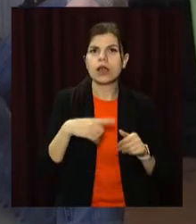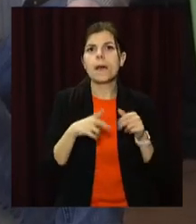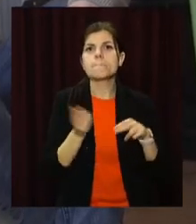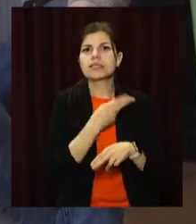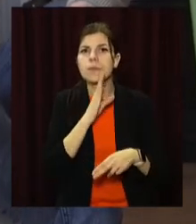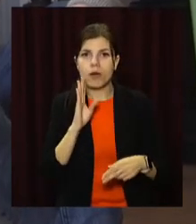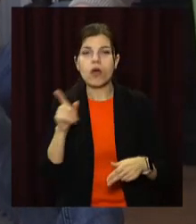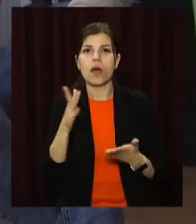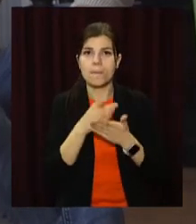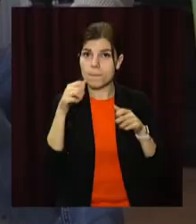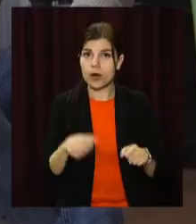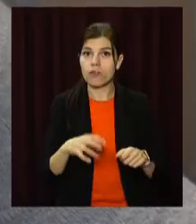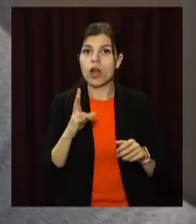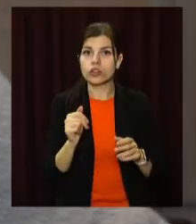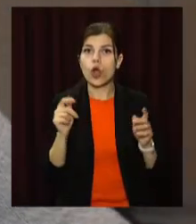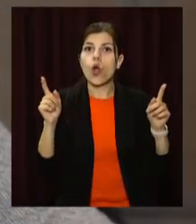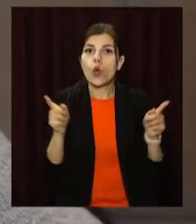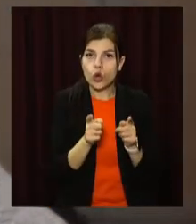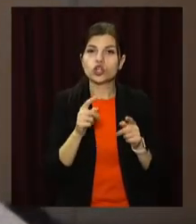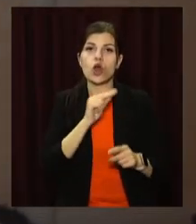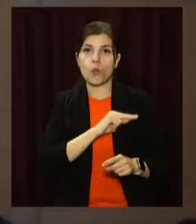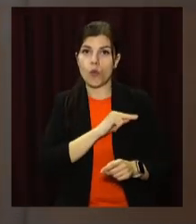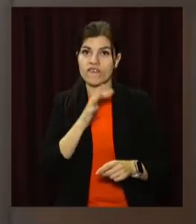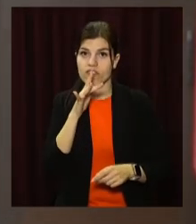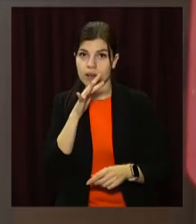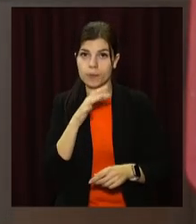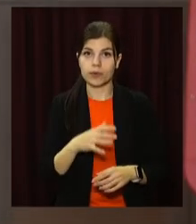матері, мають право на скорочений робочий день.